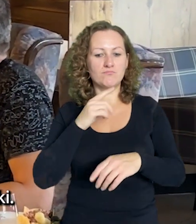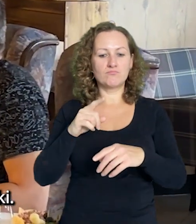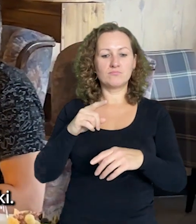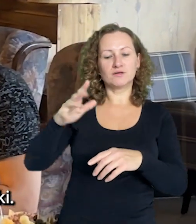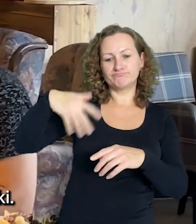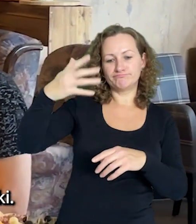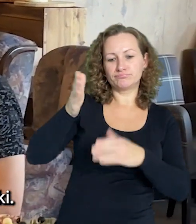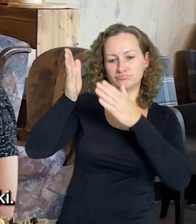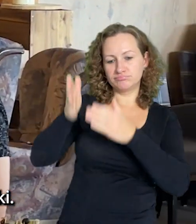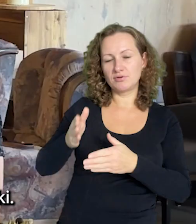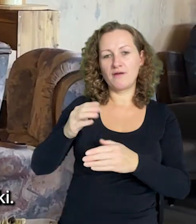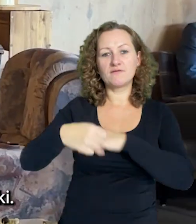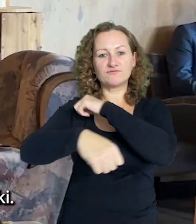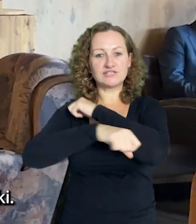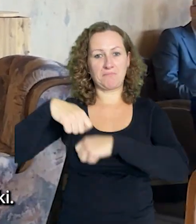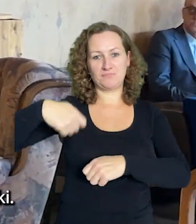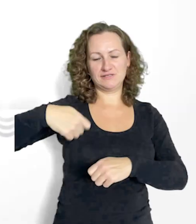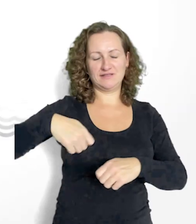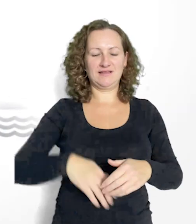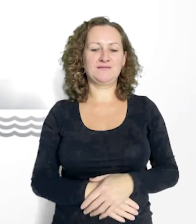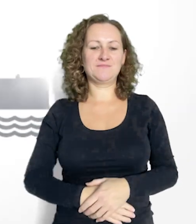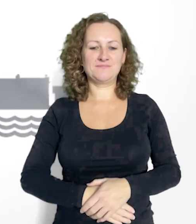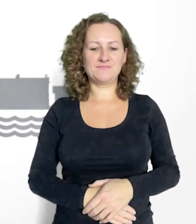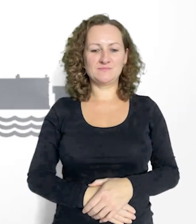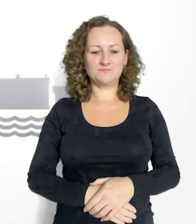słuchu złożył wiceprezydent Starogardu Tadeusz Błęcki.